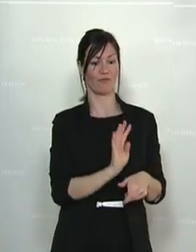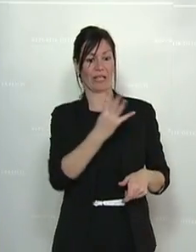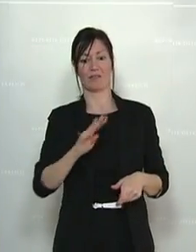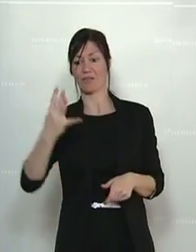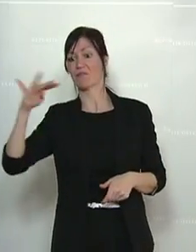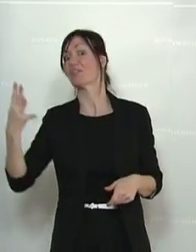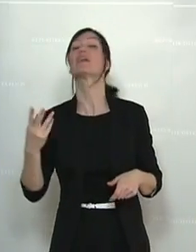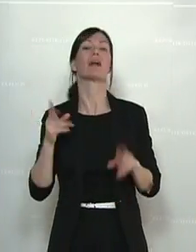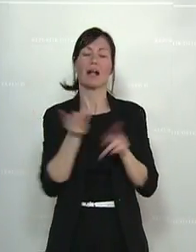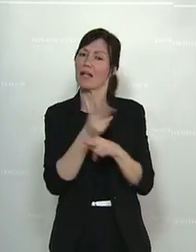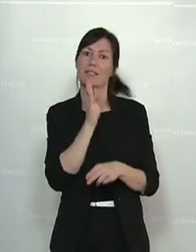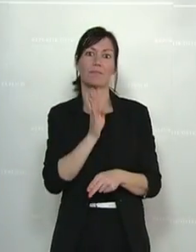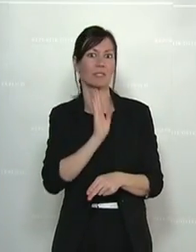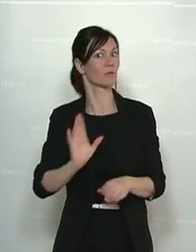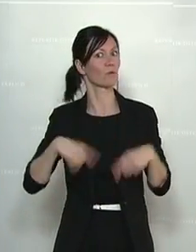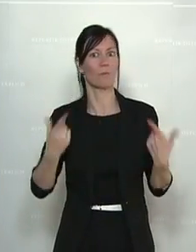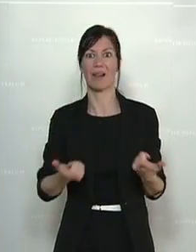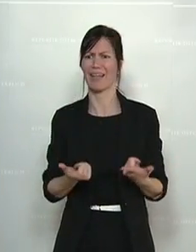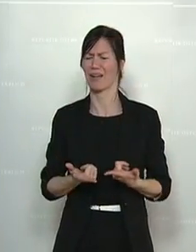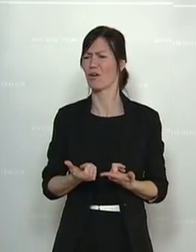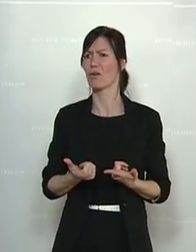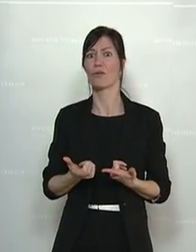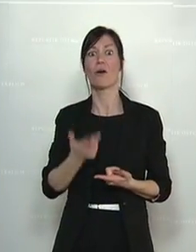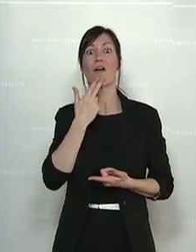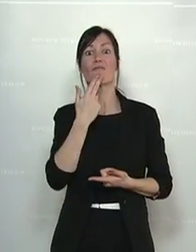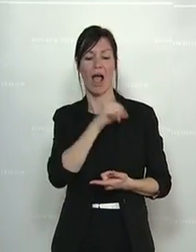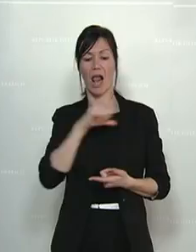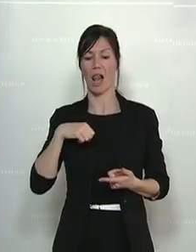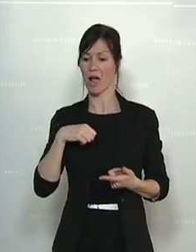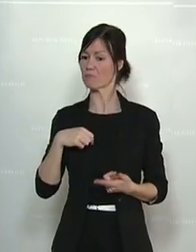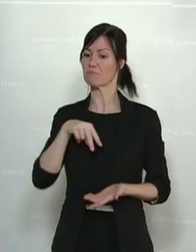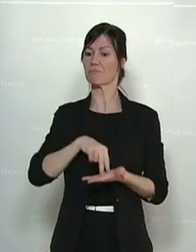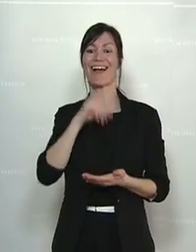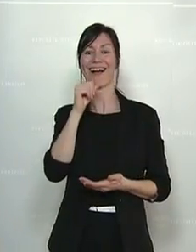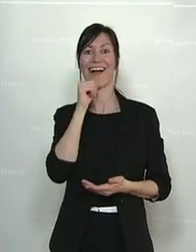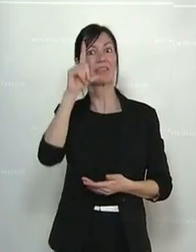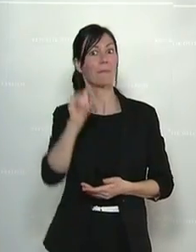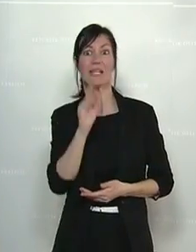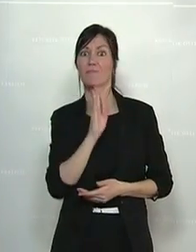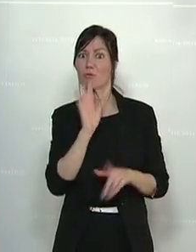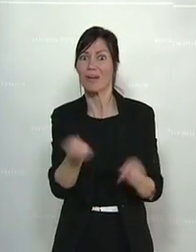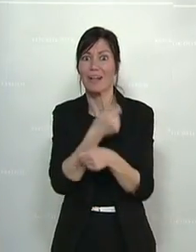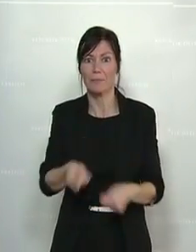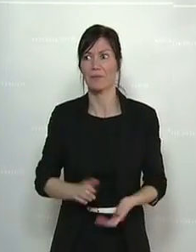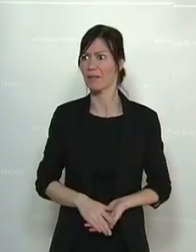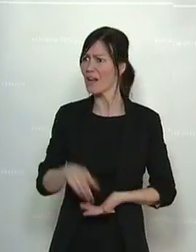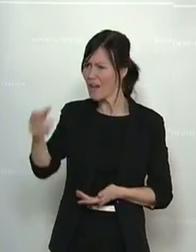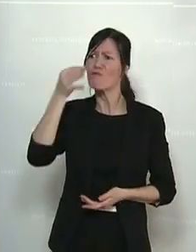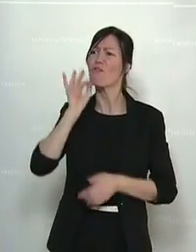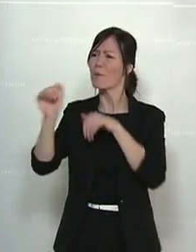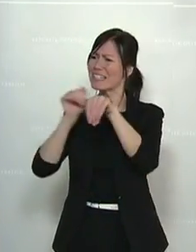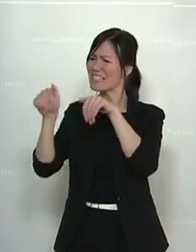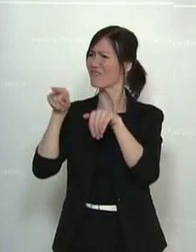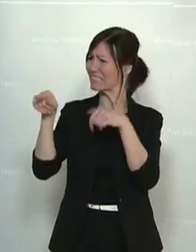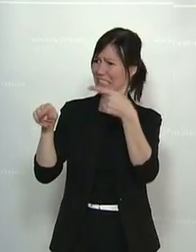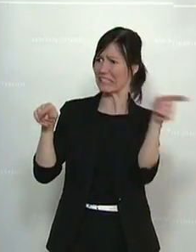verheiratete Frauen keine eigene Männespension gibt. Frau Minister, wenn Sie die Sprache der Frauen sprechen, dann sorgen Sie für